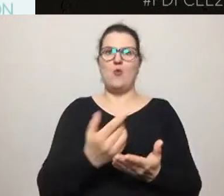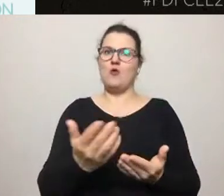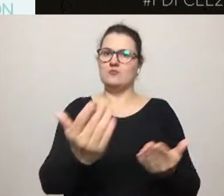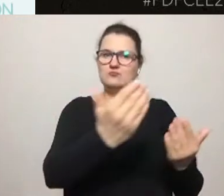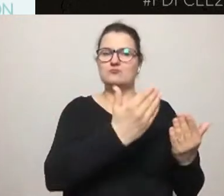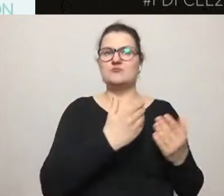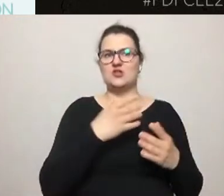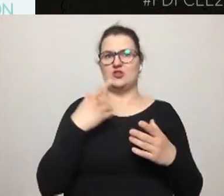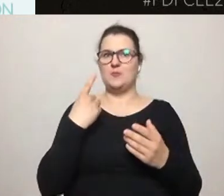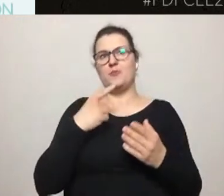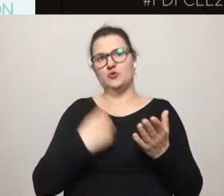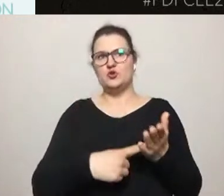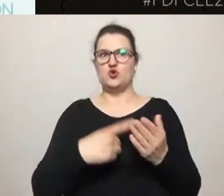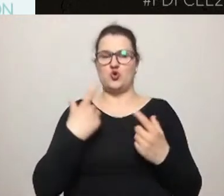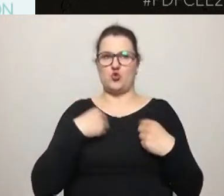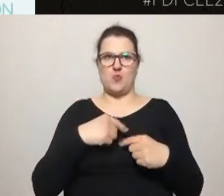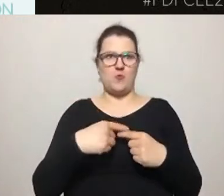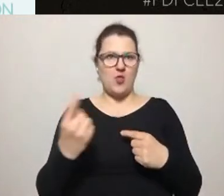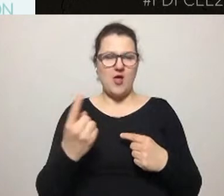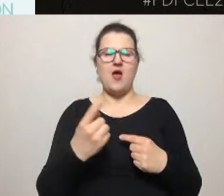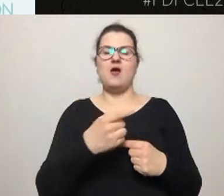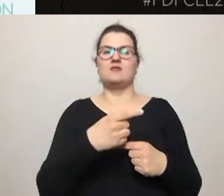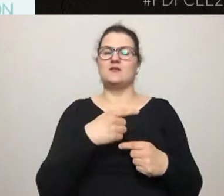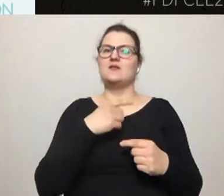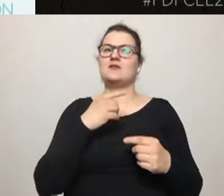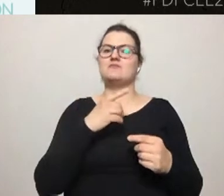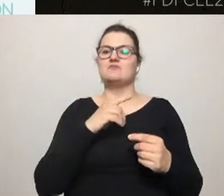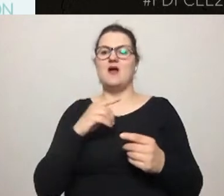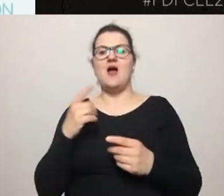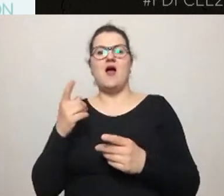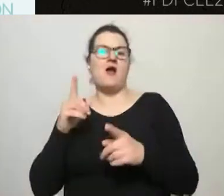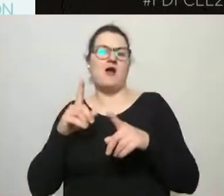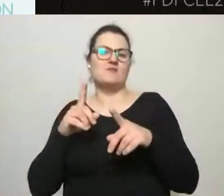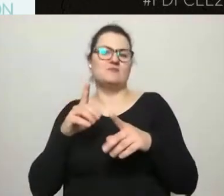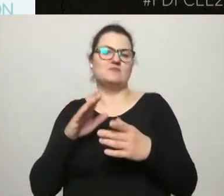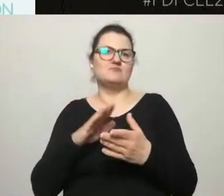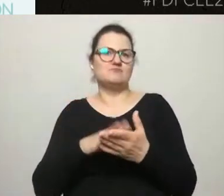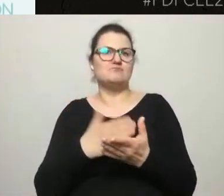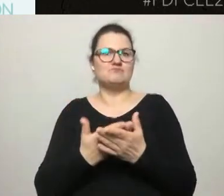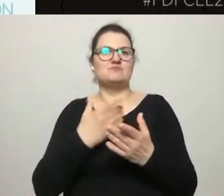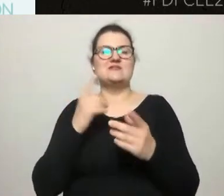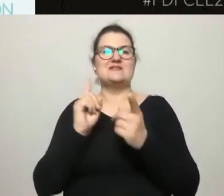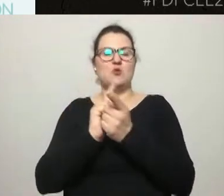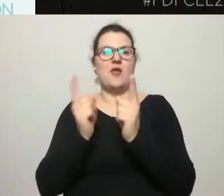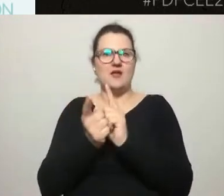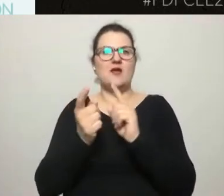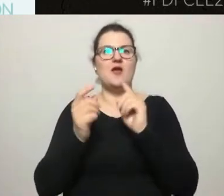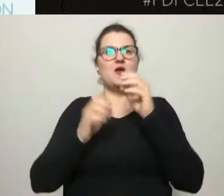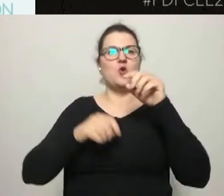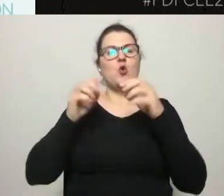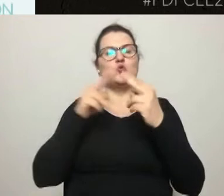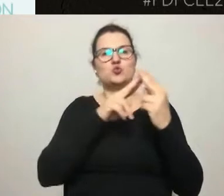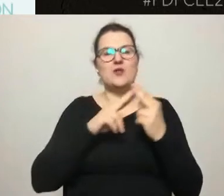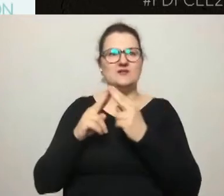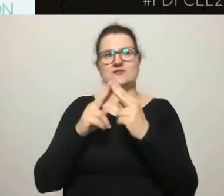konsultacyjnego było to o parę rzędów wielkości więcej. i na tym pierwszym spotkaniu wzięły głównie udział osoby,